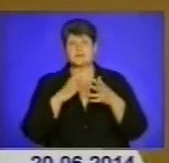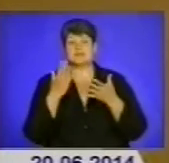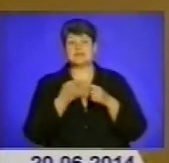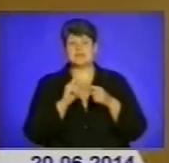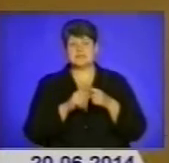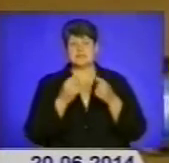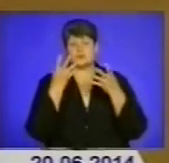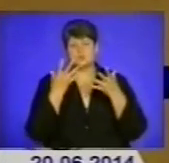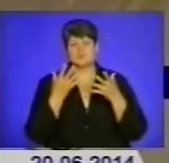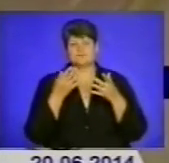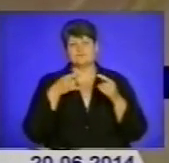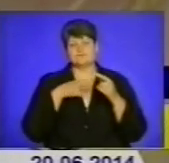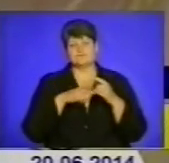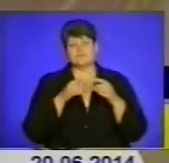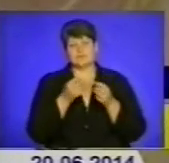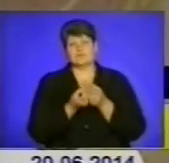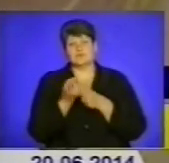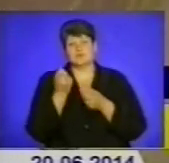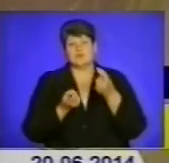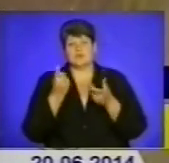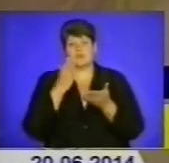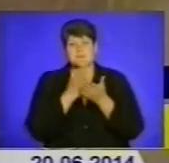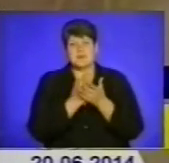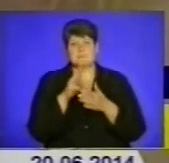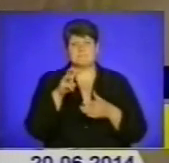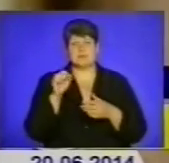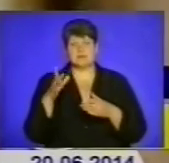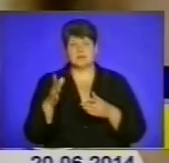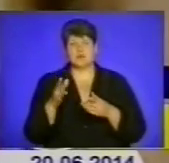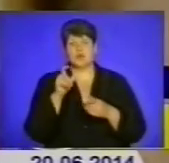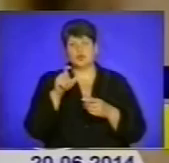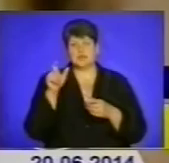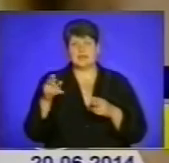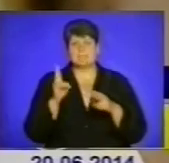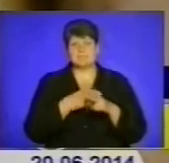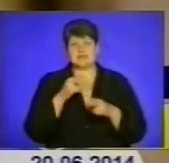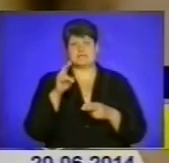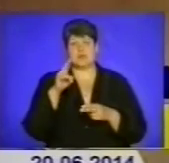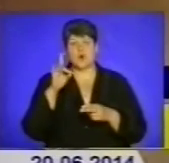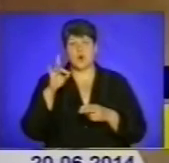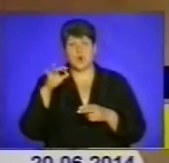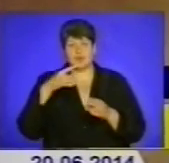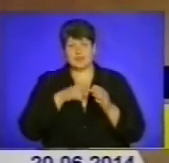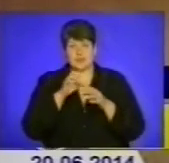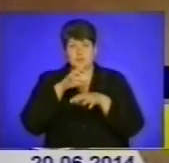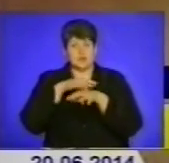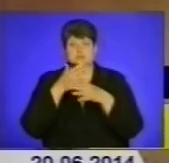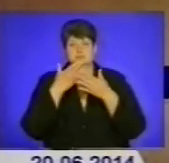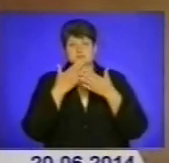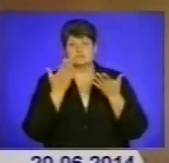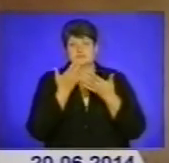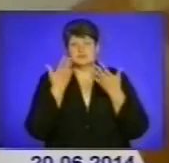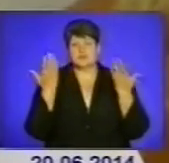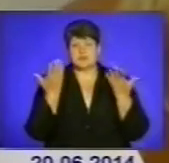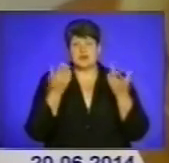пігментні утворення. В своїй основі вони містять меланін. До речі, людей без родимок не існує. У кожного з нас на тілі є цяточки,